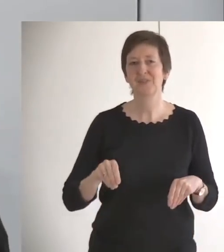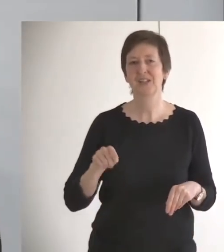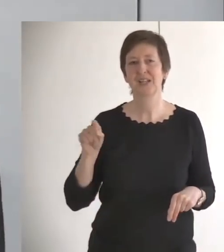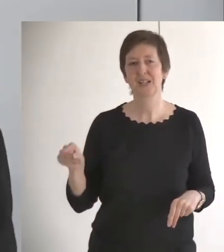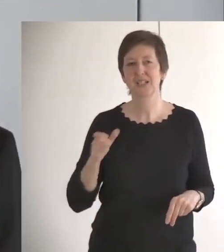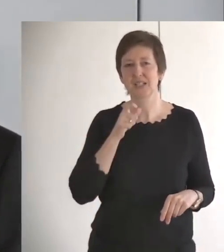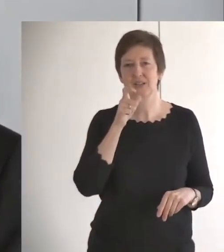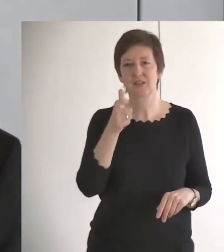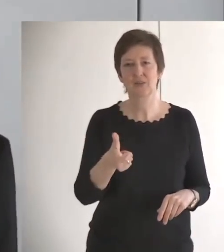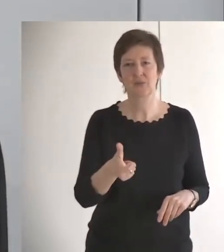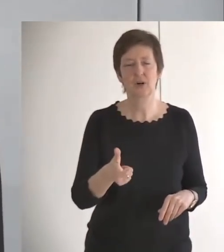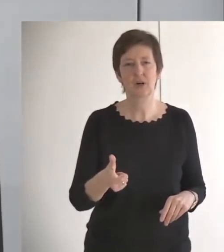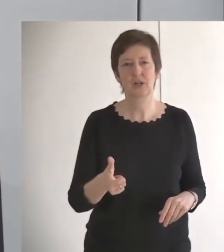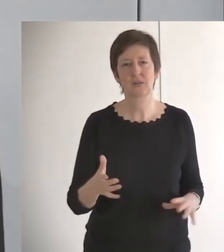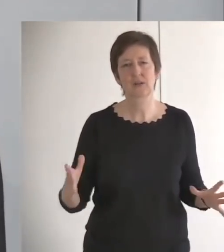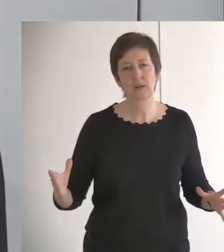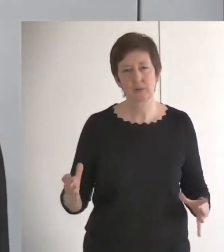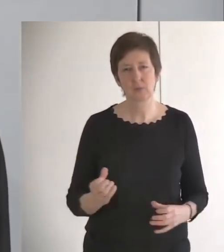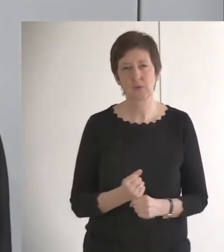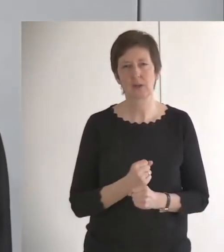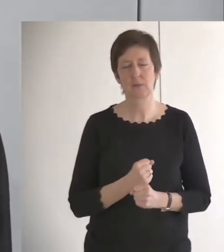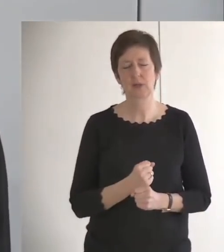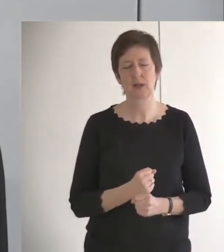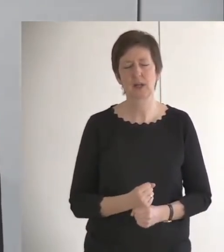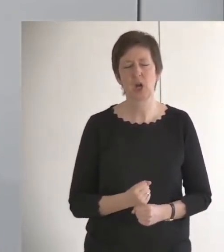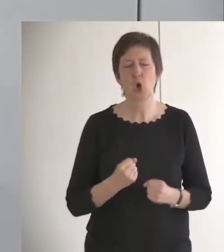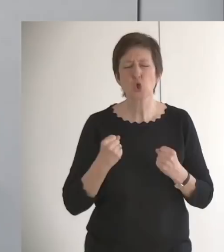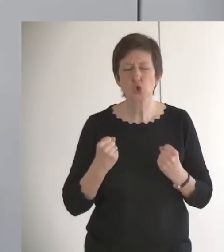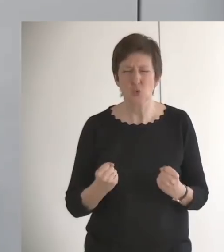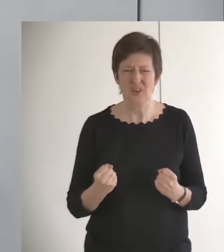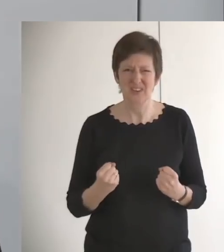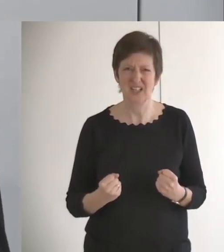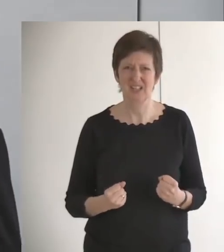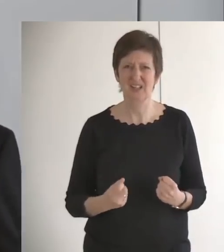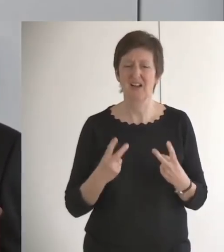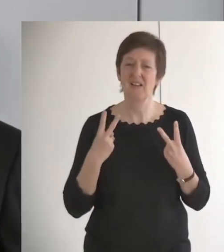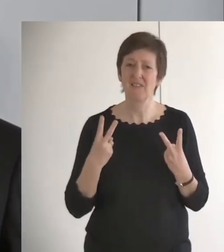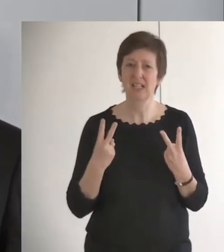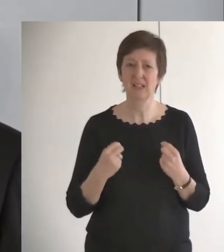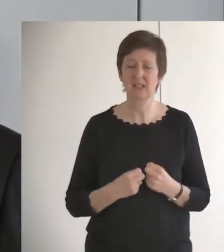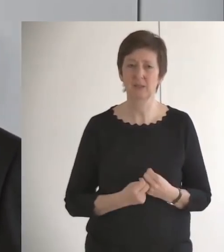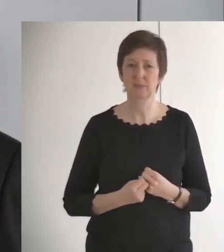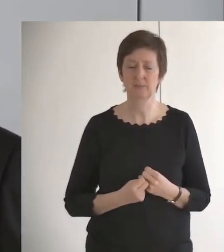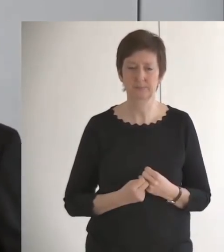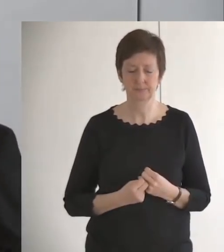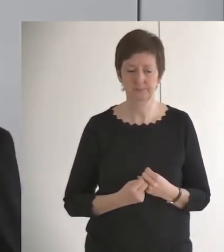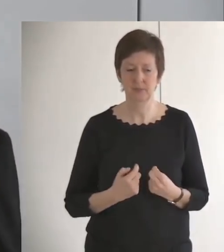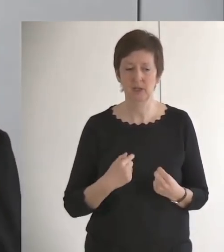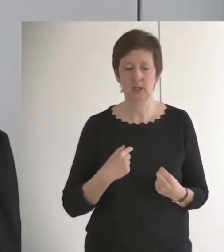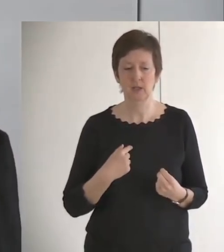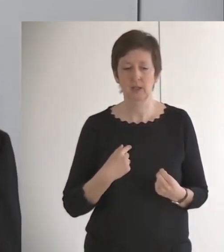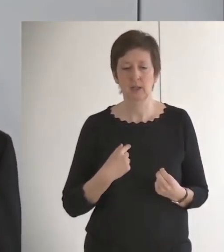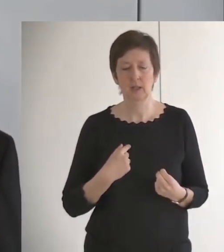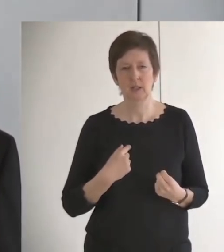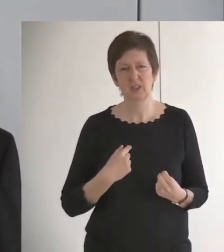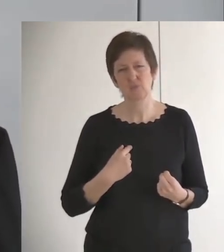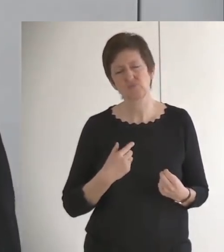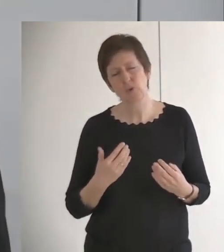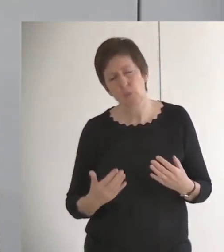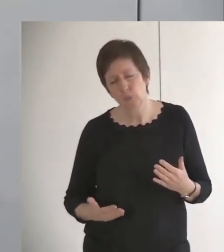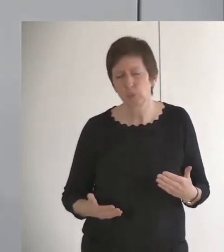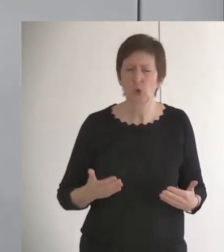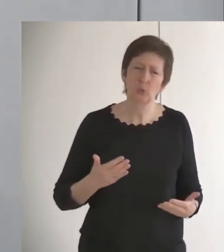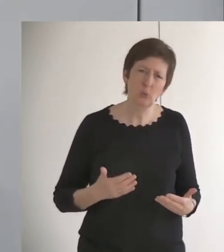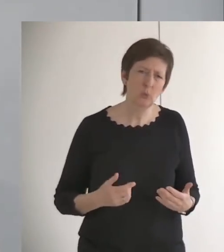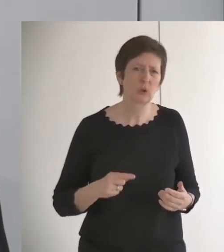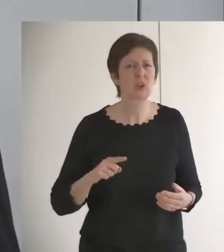Zuversicht in diesem Zusammenhang so schön. Da steht nicht nur, naja, ich versuche mal auch an dich zu